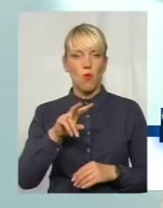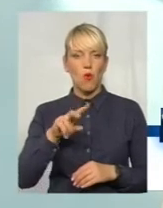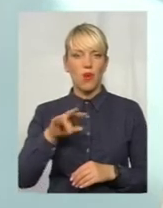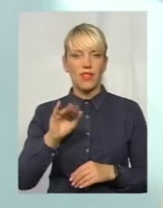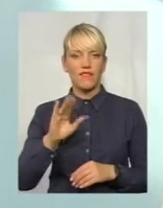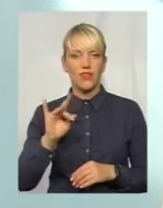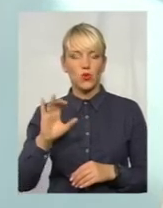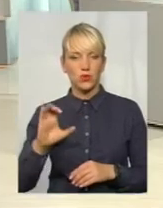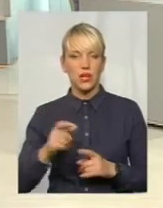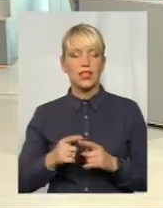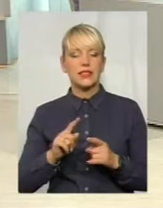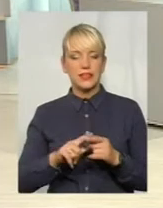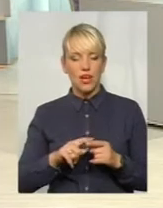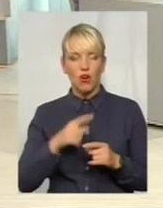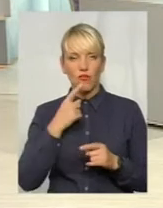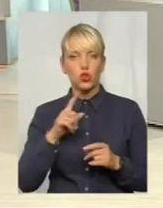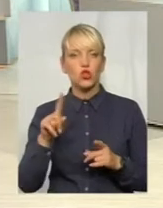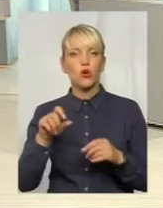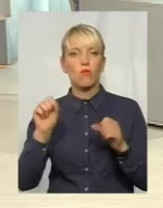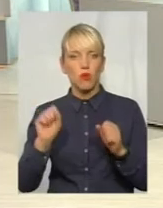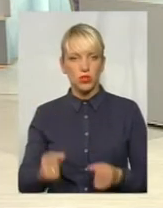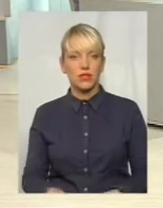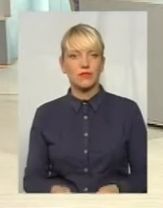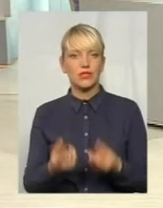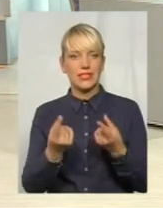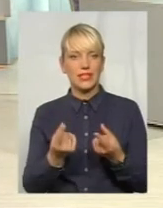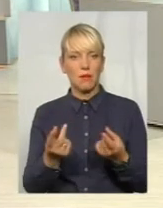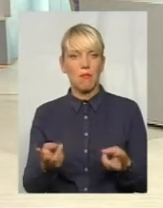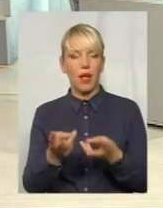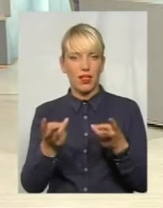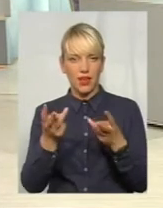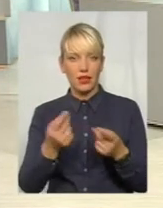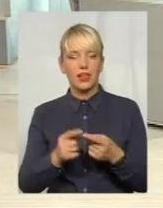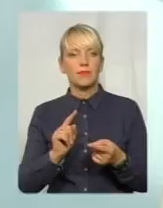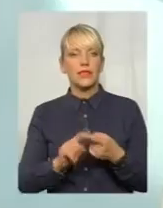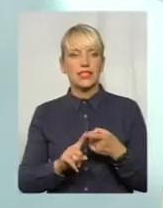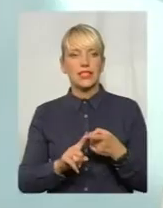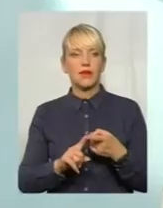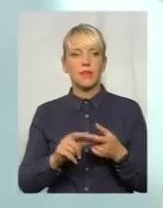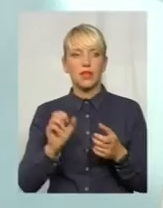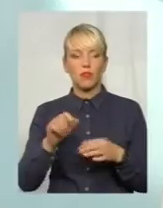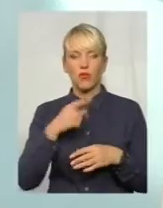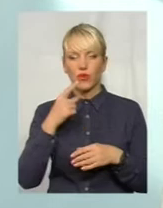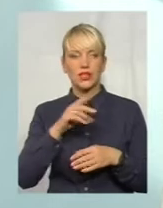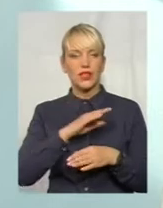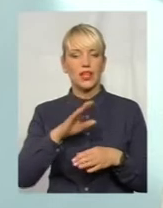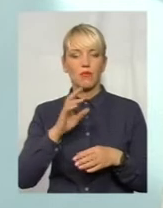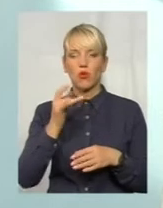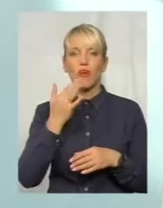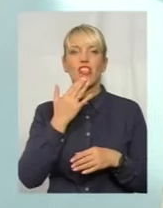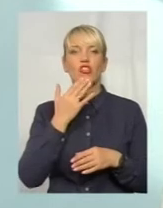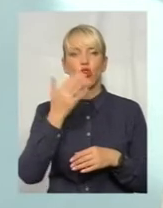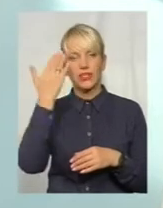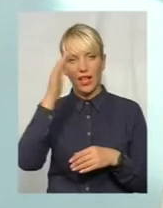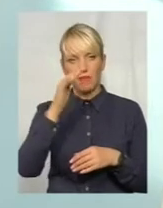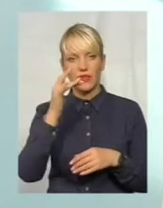що можливий спалах. Я вам просто можу розказати, це вже дослідження не якихось іноземних вчених, це мої дослідження за